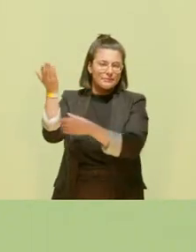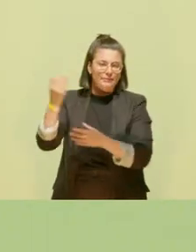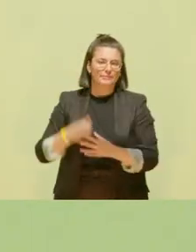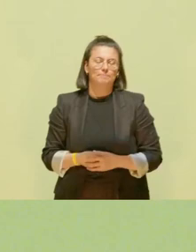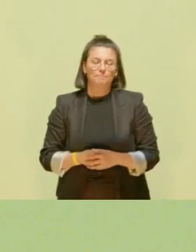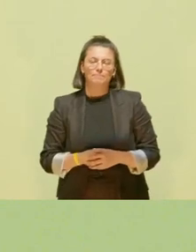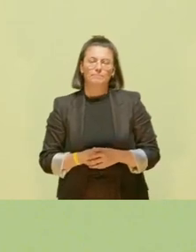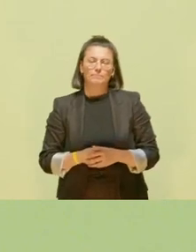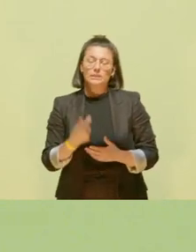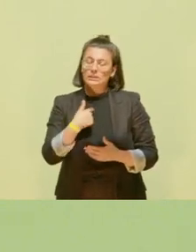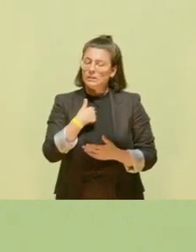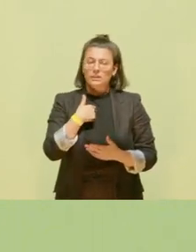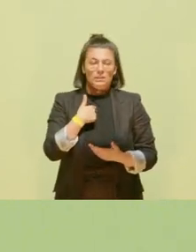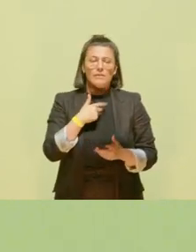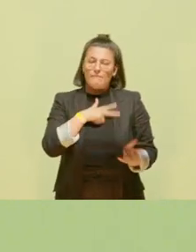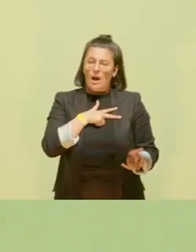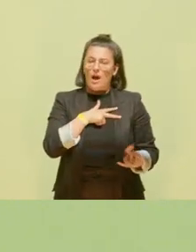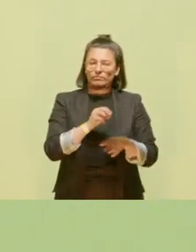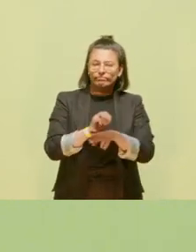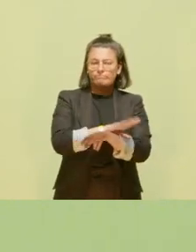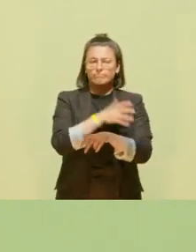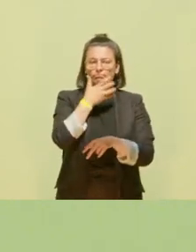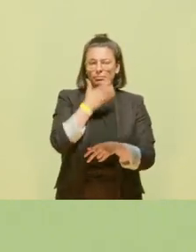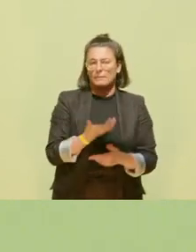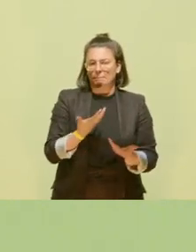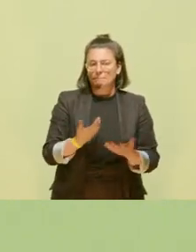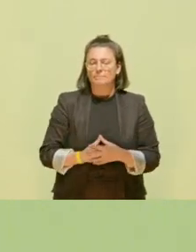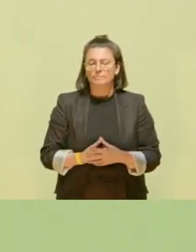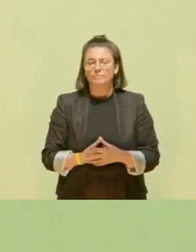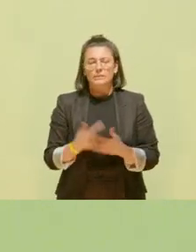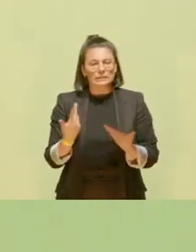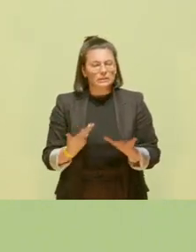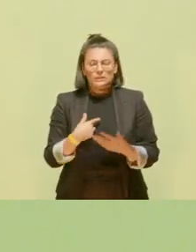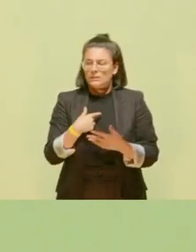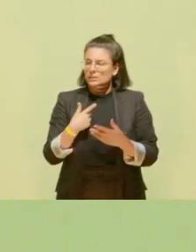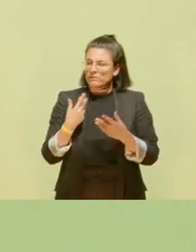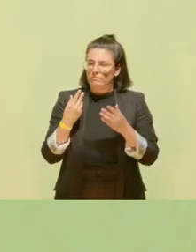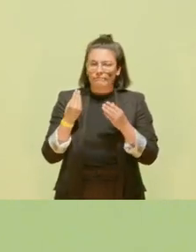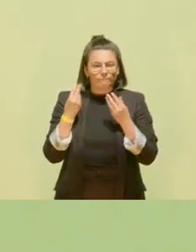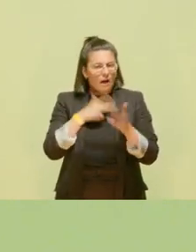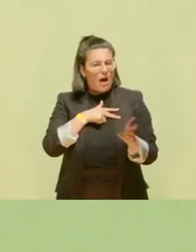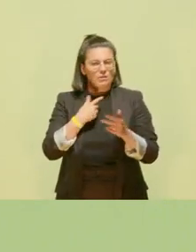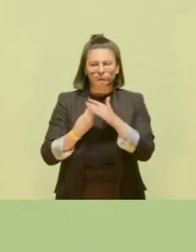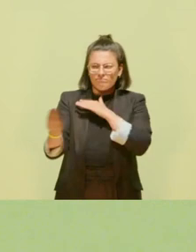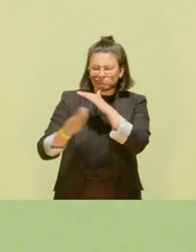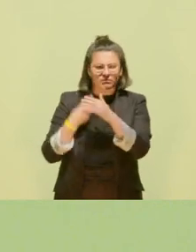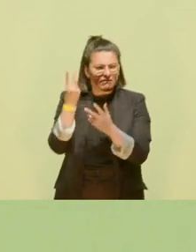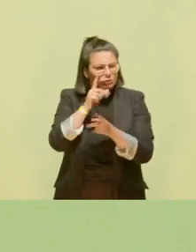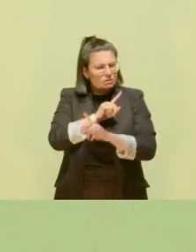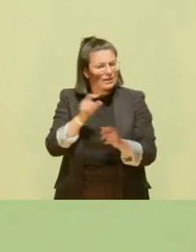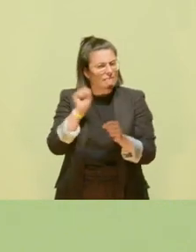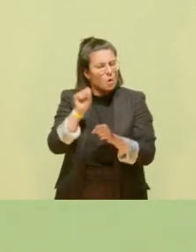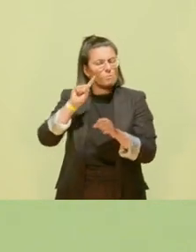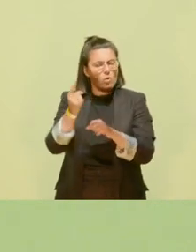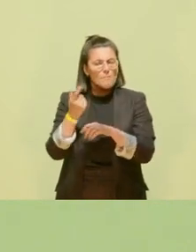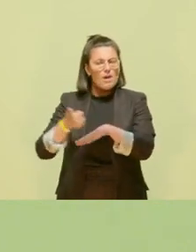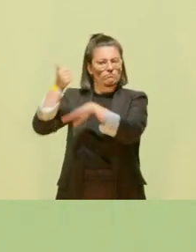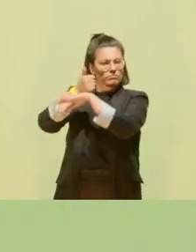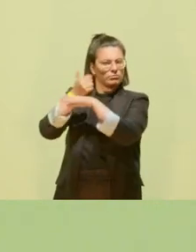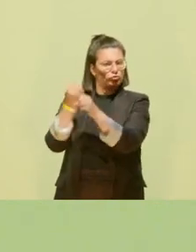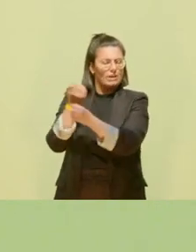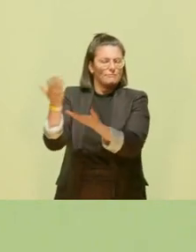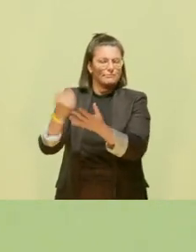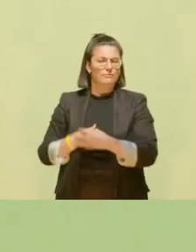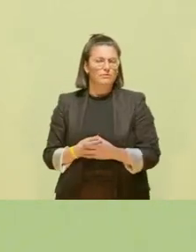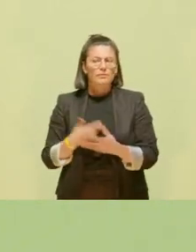fassungslos und ich kann es einfach nicht verstehen. Verdammt nochmal, ich kann es wirklich nicht verstehen, dass Menschen,